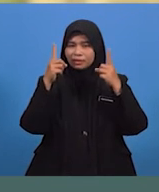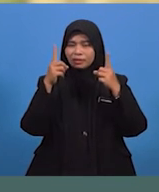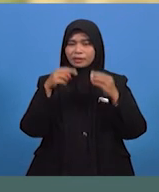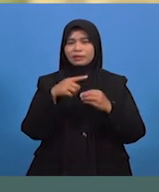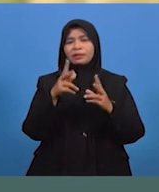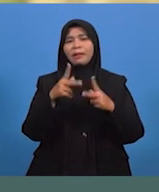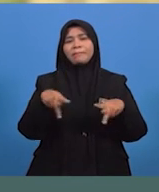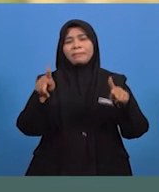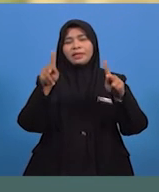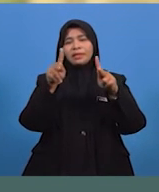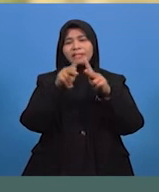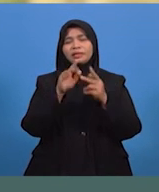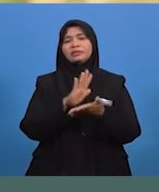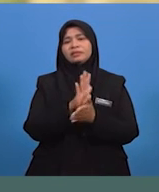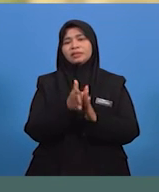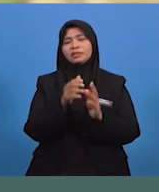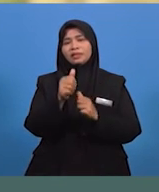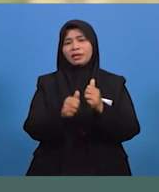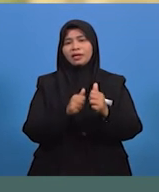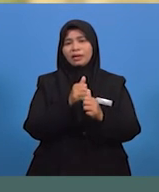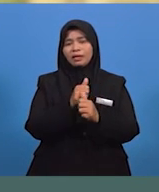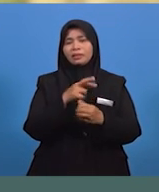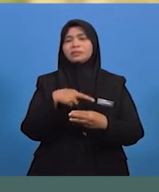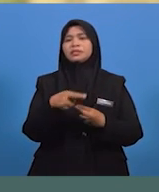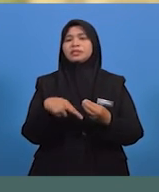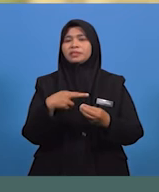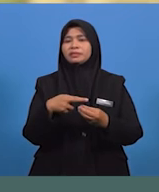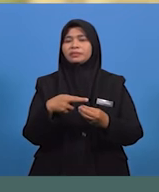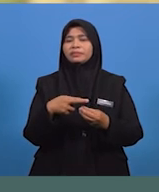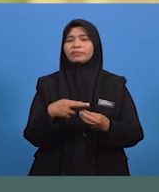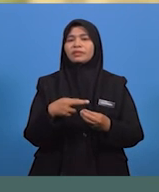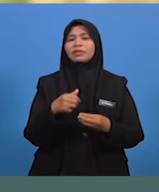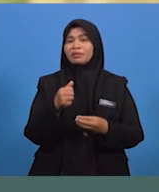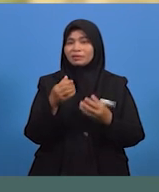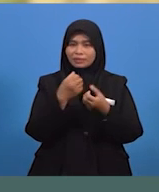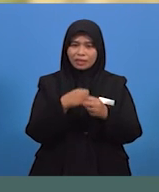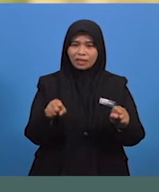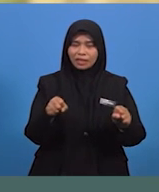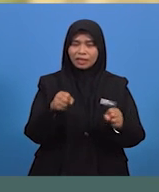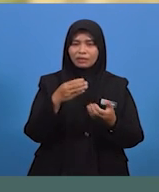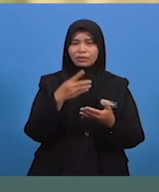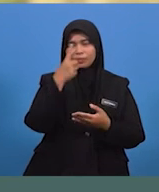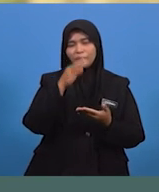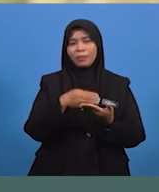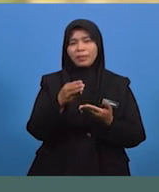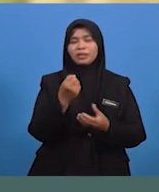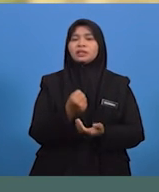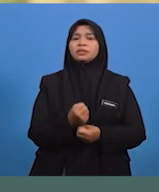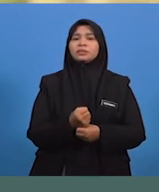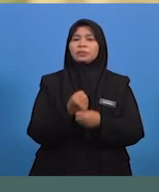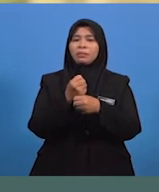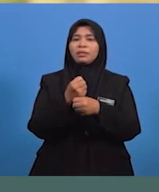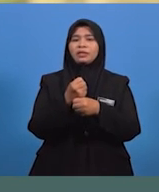pentingnya menjaga kelestarian alam sekitar. Jadi adakah anda bersedia untuk memberi sumbangan anda dalam